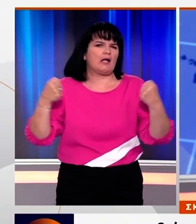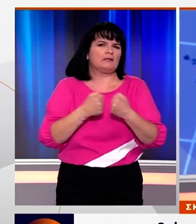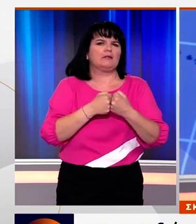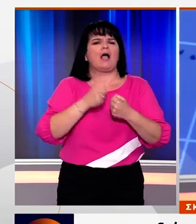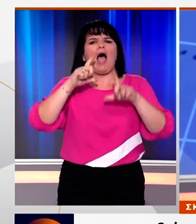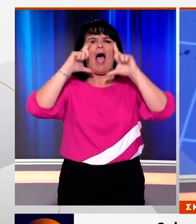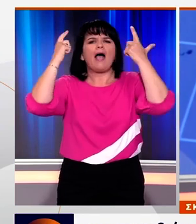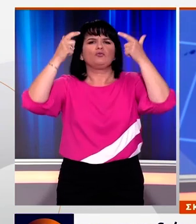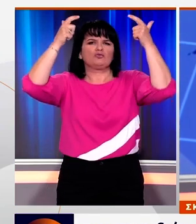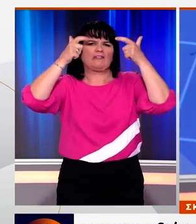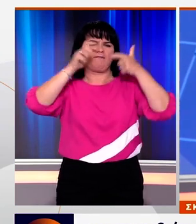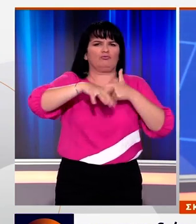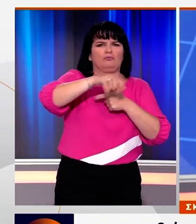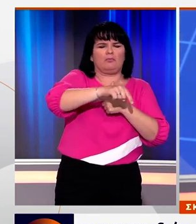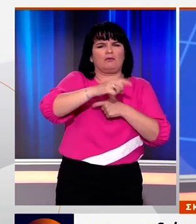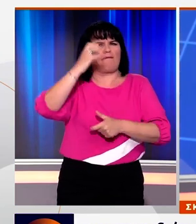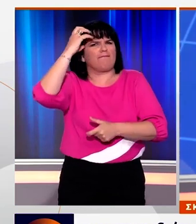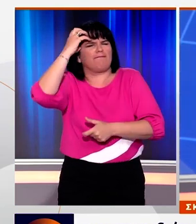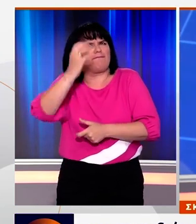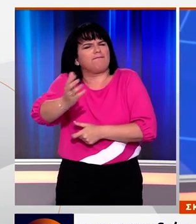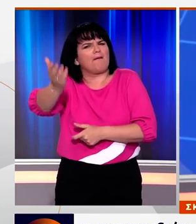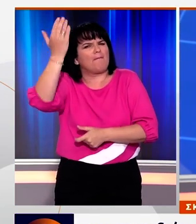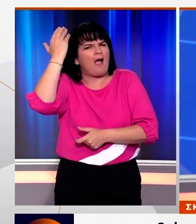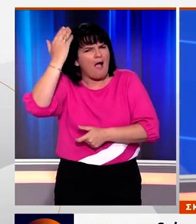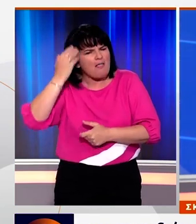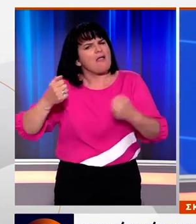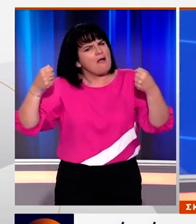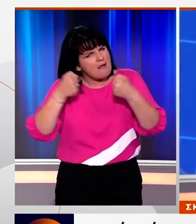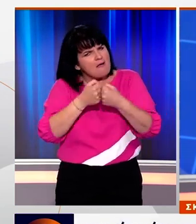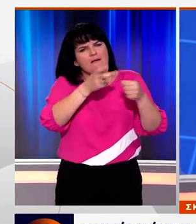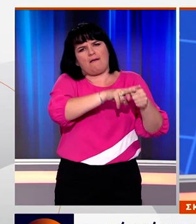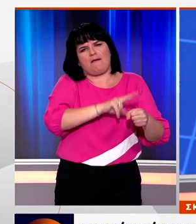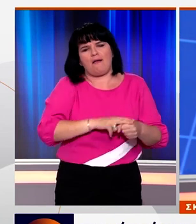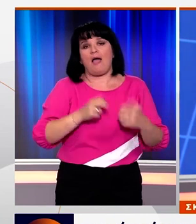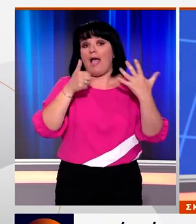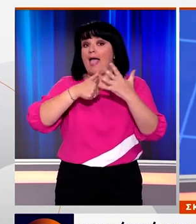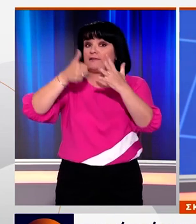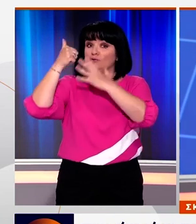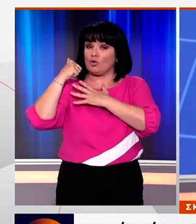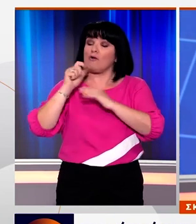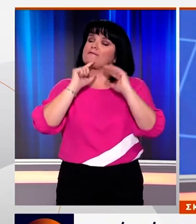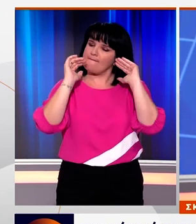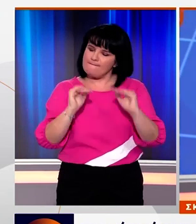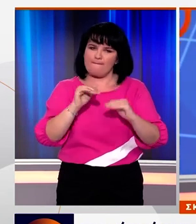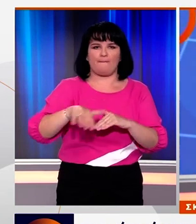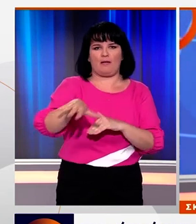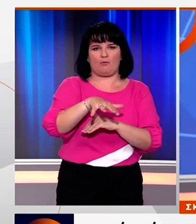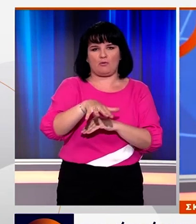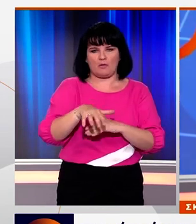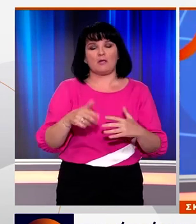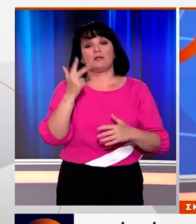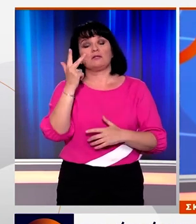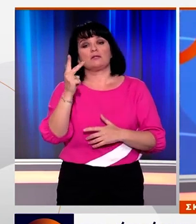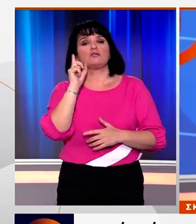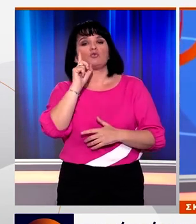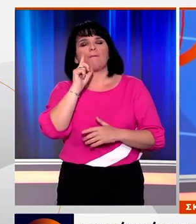Άγιο Στέφανο. Το δυστύχημα ξύπνησε μνήμες από το φρικτό τροχέο που είχε γίνει πριν από έξι χρόνια στο ίδιο σημείο με θύματα